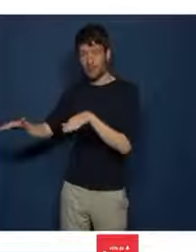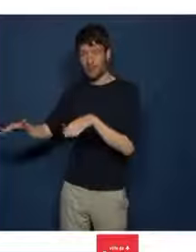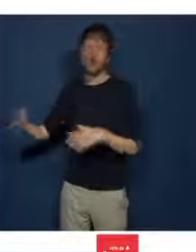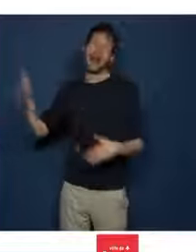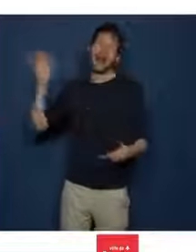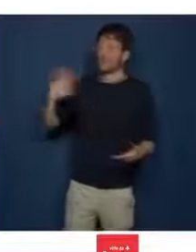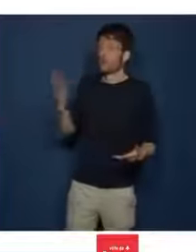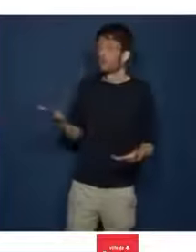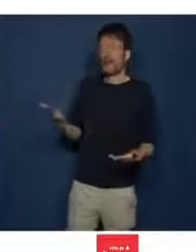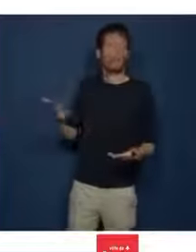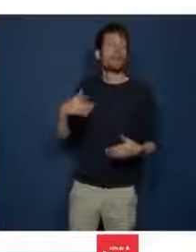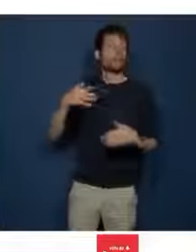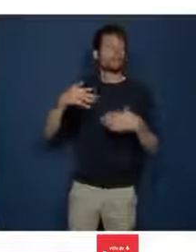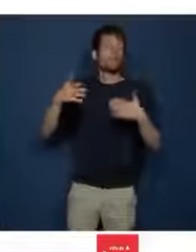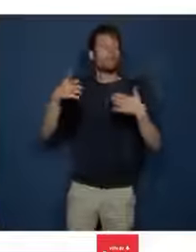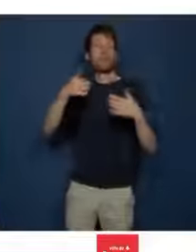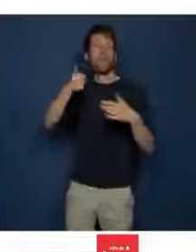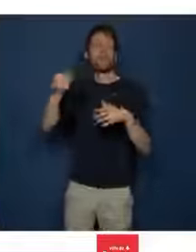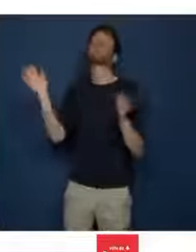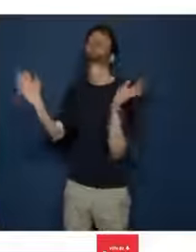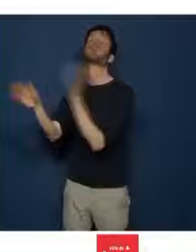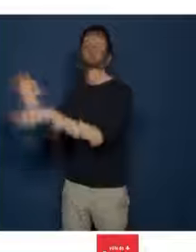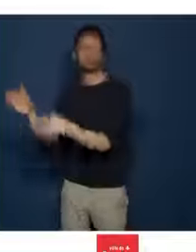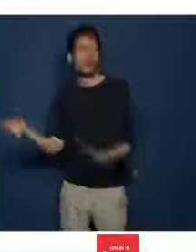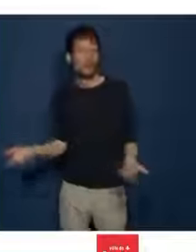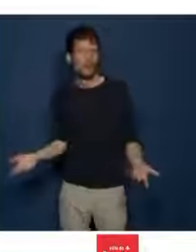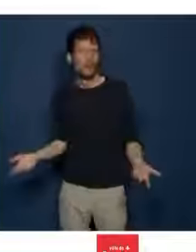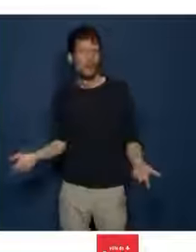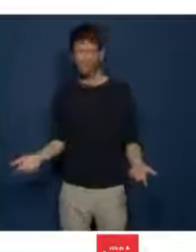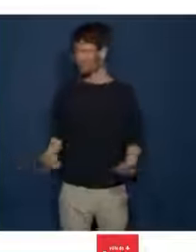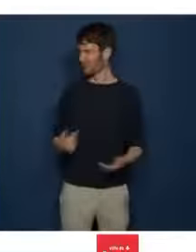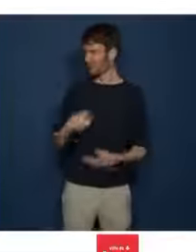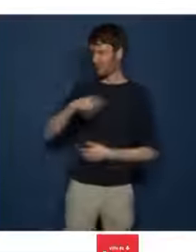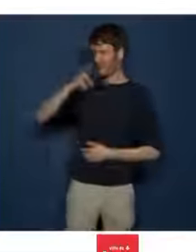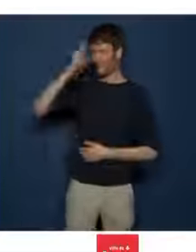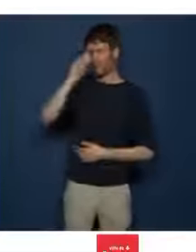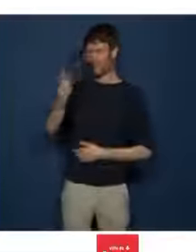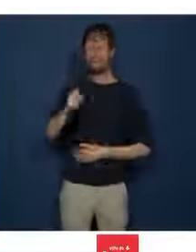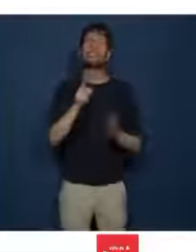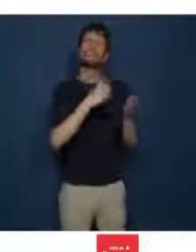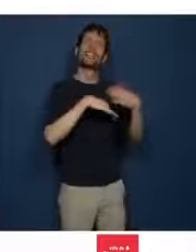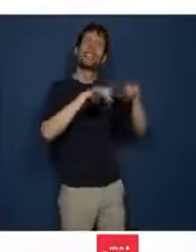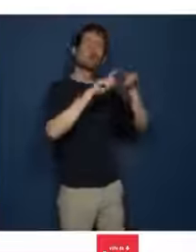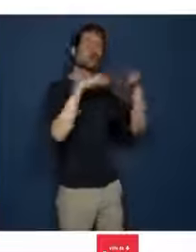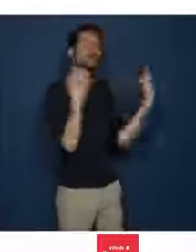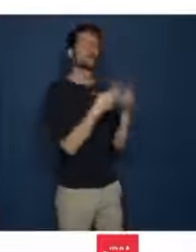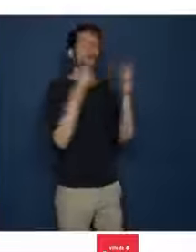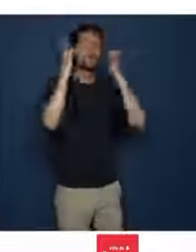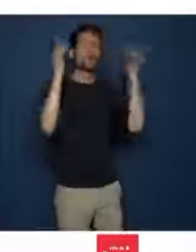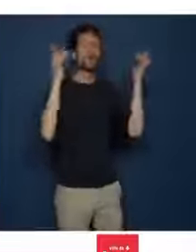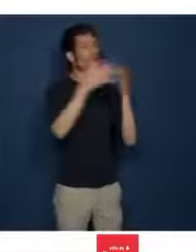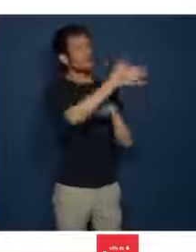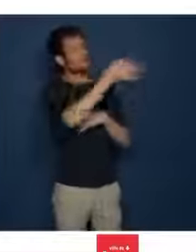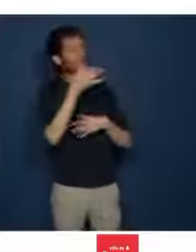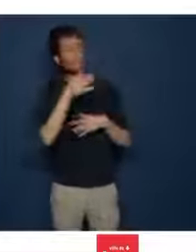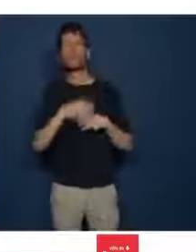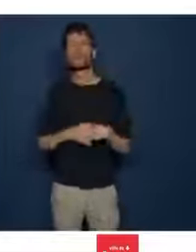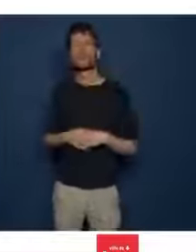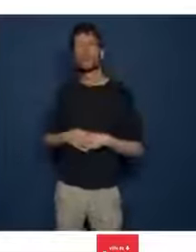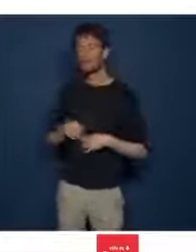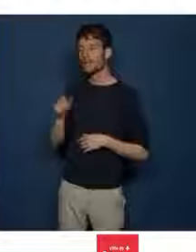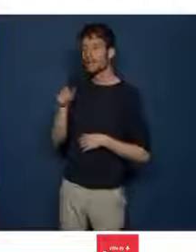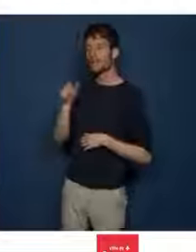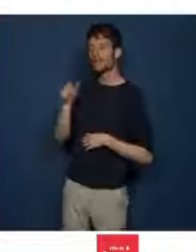J'ajoute n'avoir à ce jour pu comprendre pourquoi il m'a été déclaré en commission culture que l'huissier de justice aurait